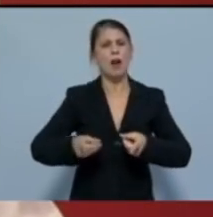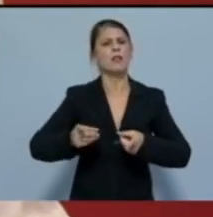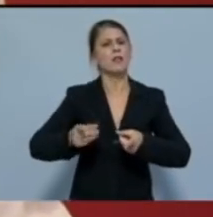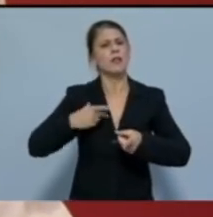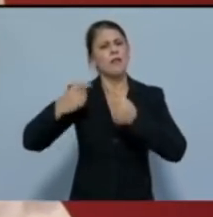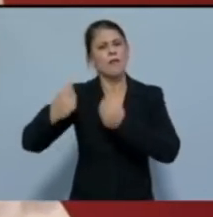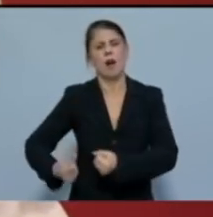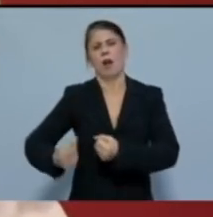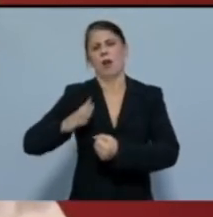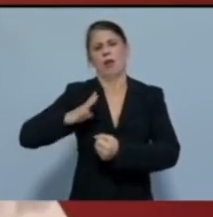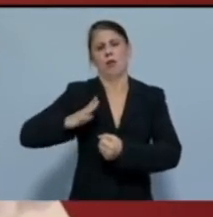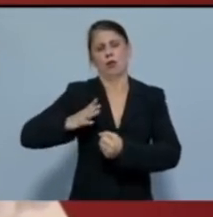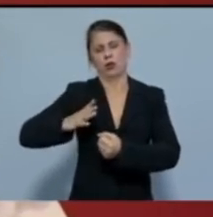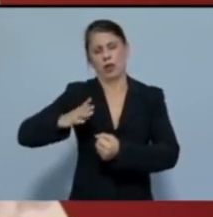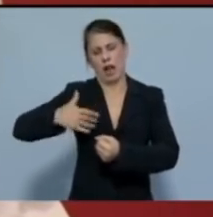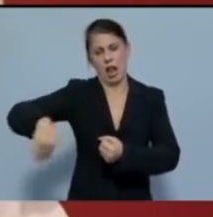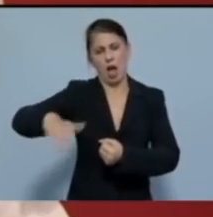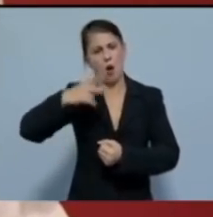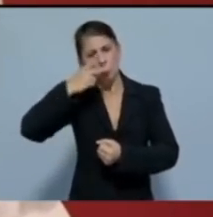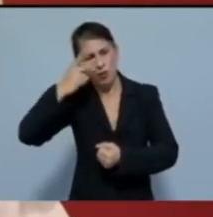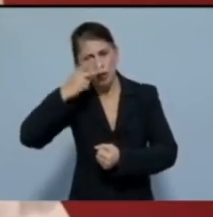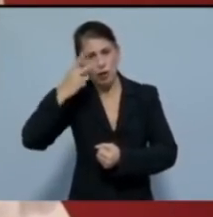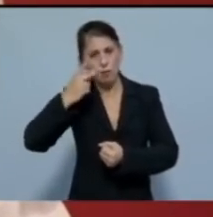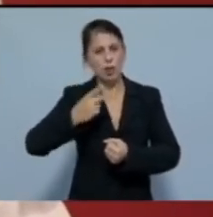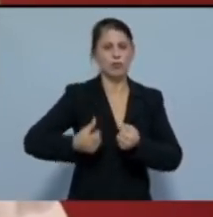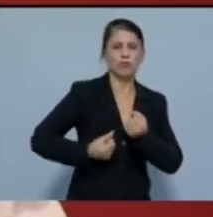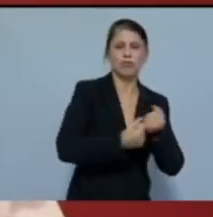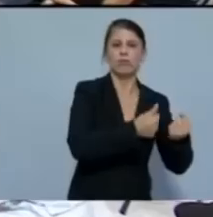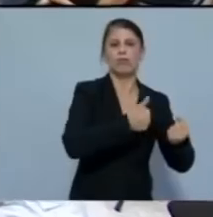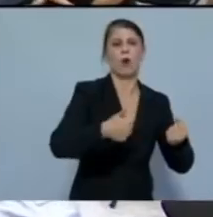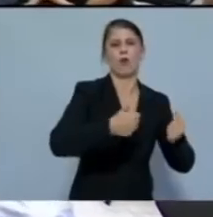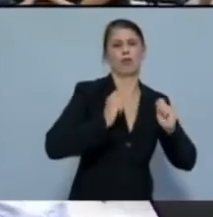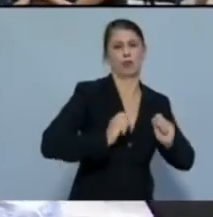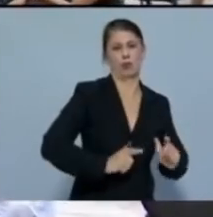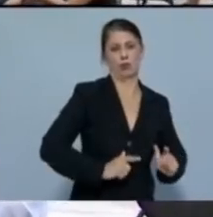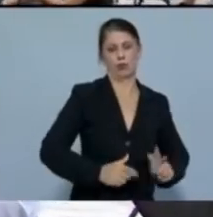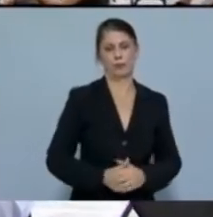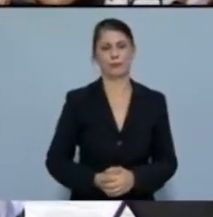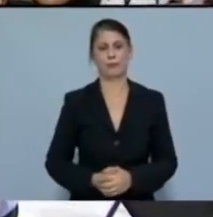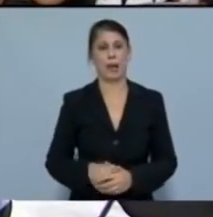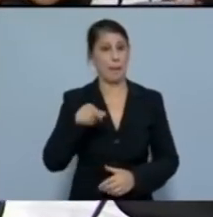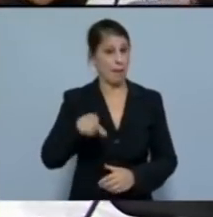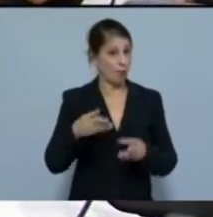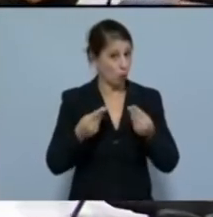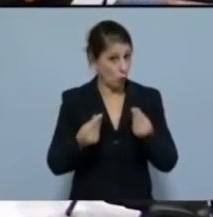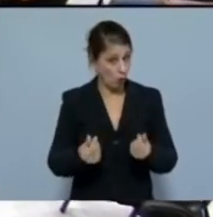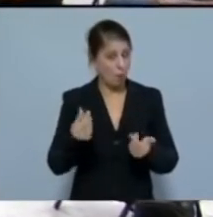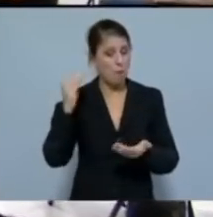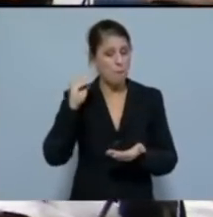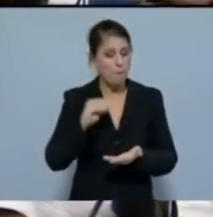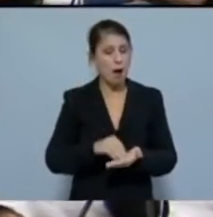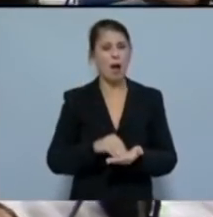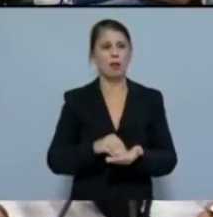σε βάρος των δικαιωμάτων και των αναγκών του λαού μας. Αποδεικνύεται για μια ακόμη